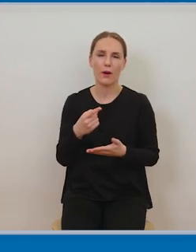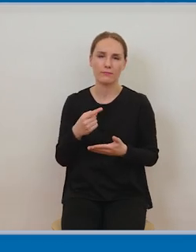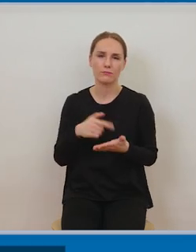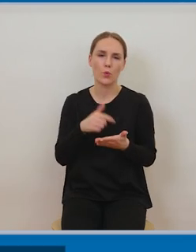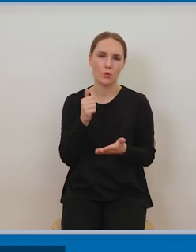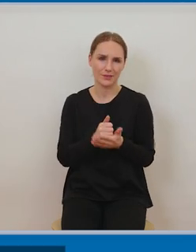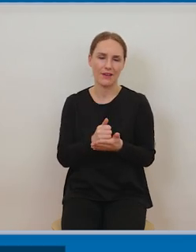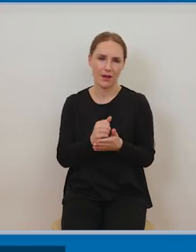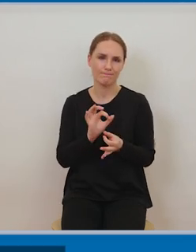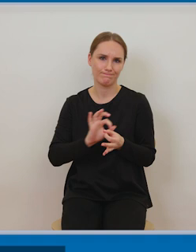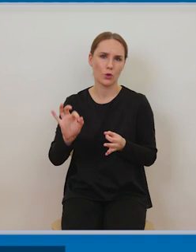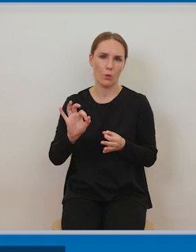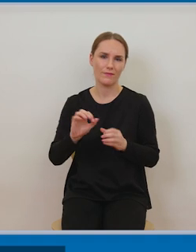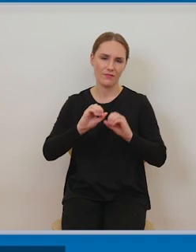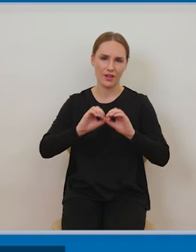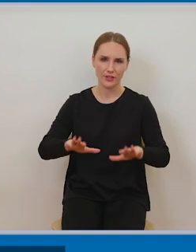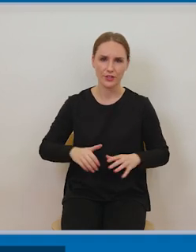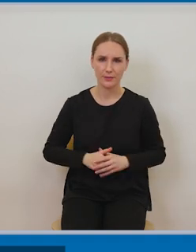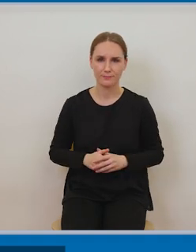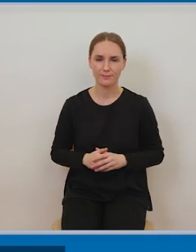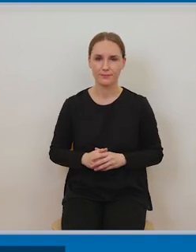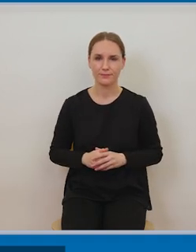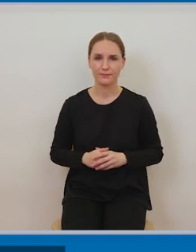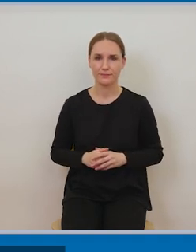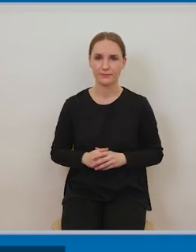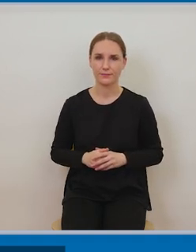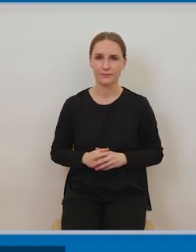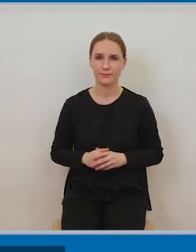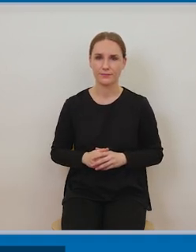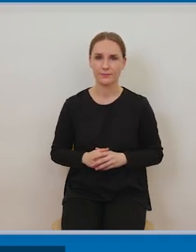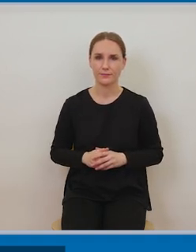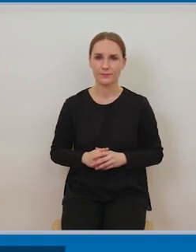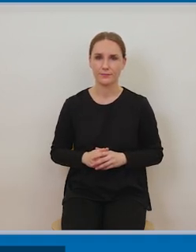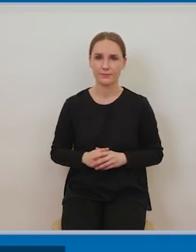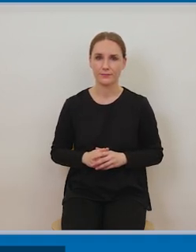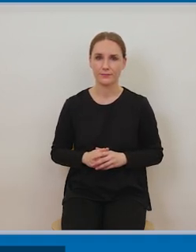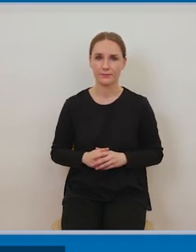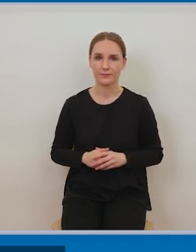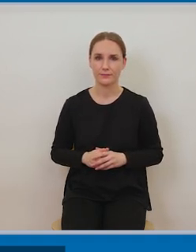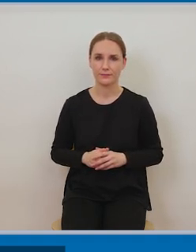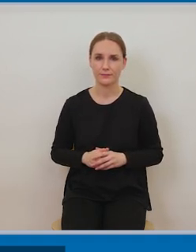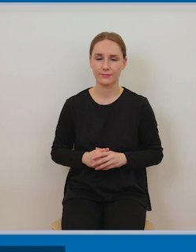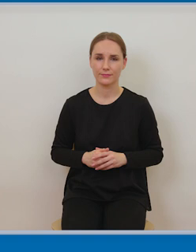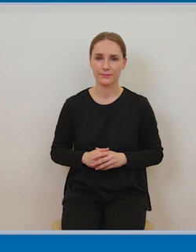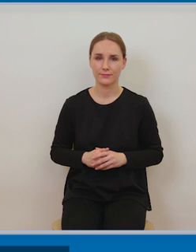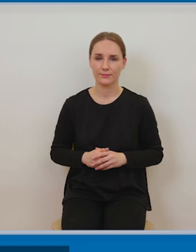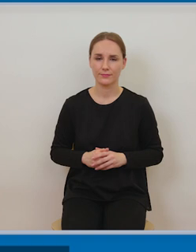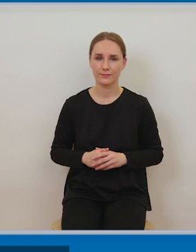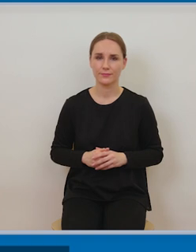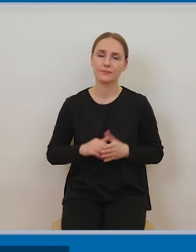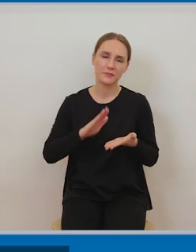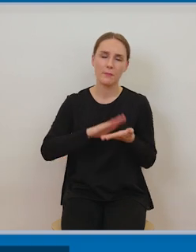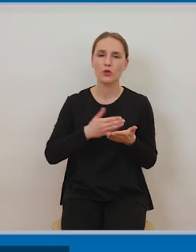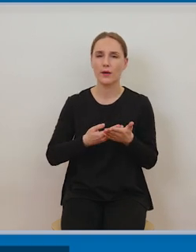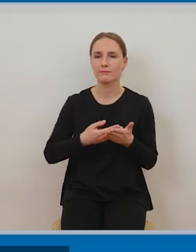to będą to takie aktywności które czasami wydają nam się że mogą być nielegalne ale